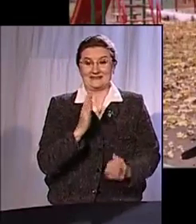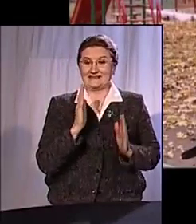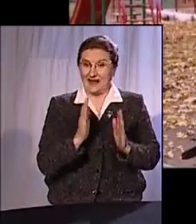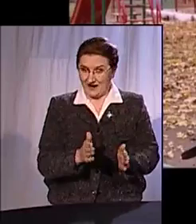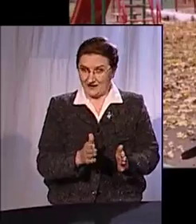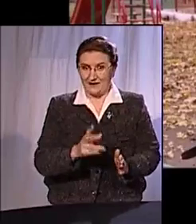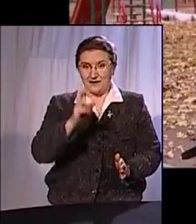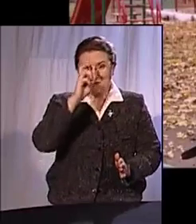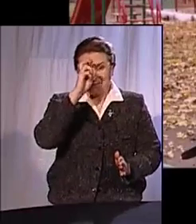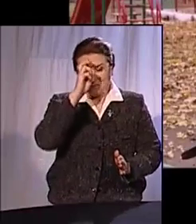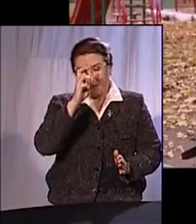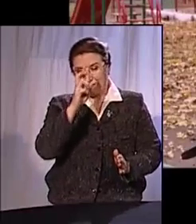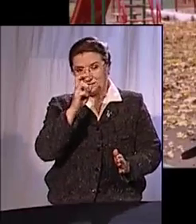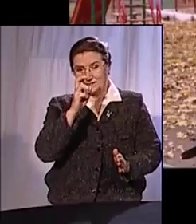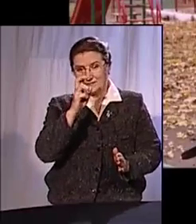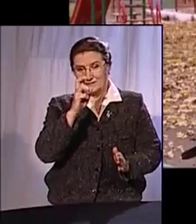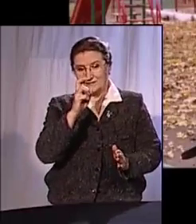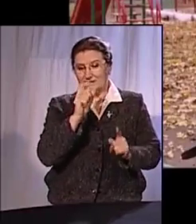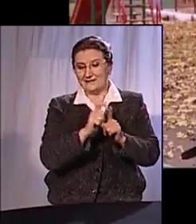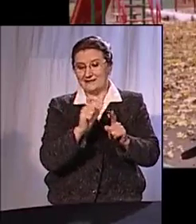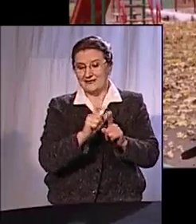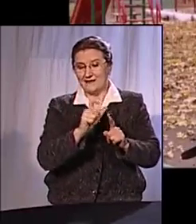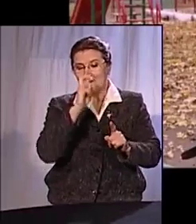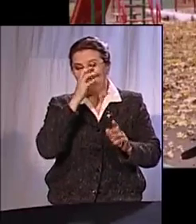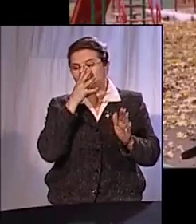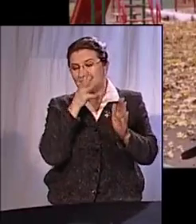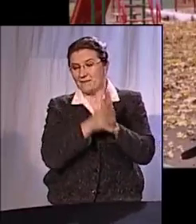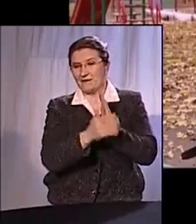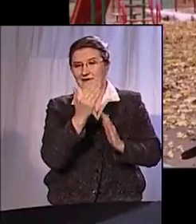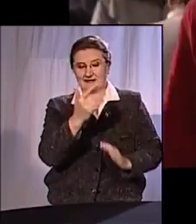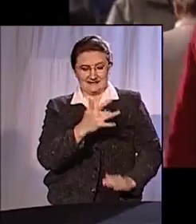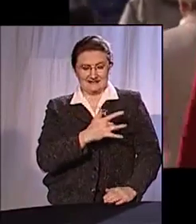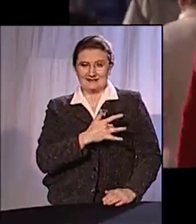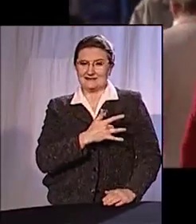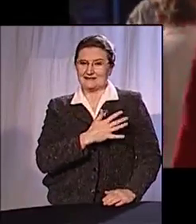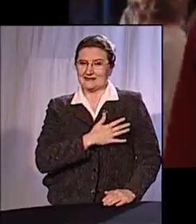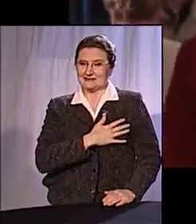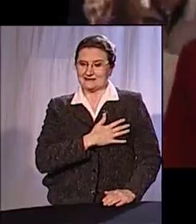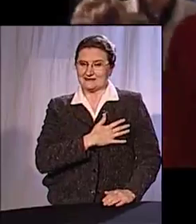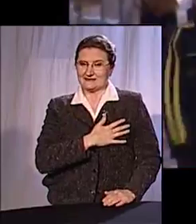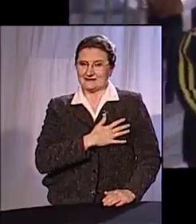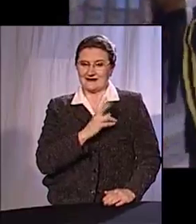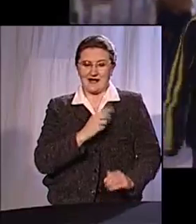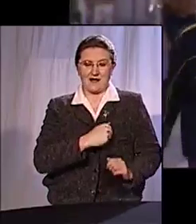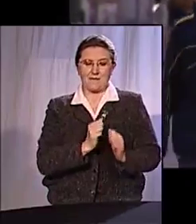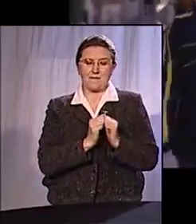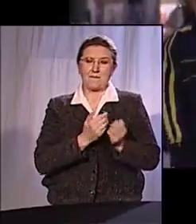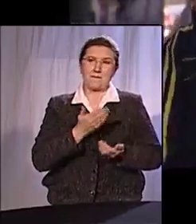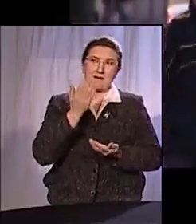Бог распознает даже не слова. Он просто знает сердце, и Он распознает это как молитву.